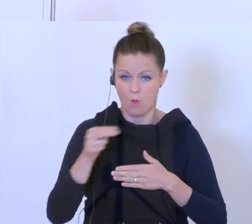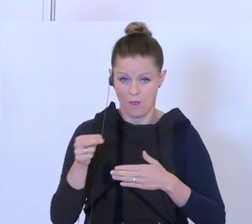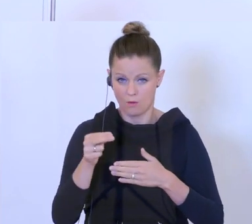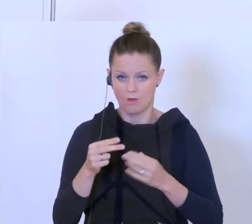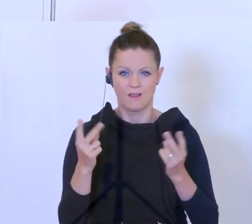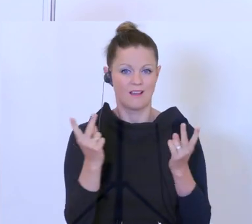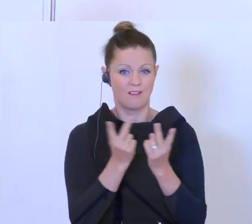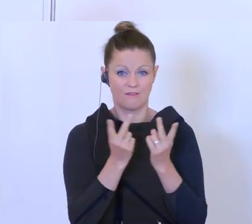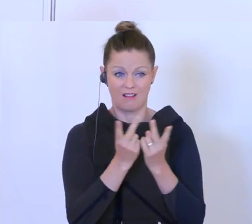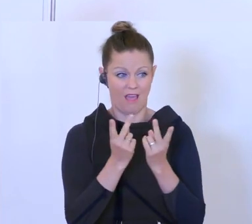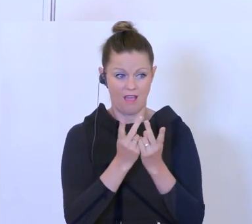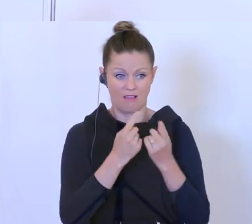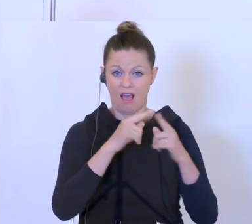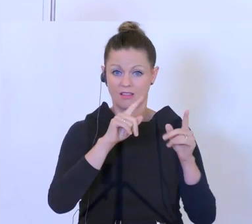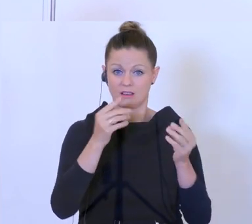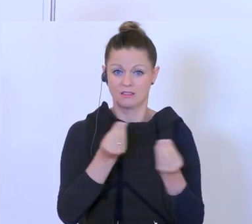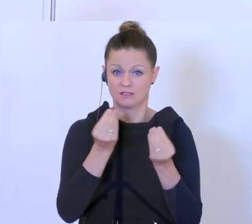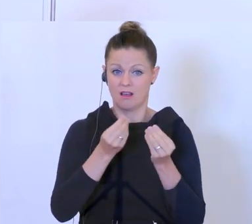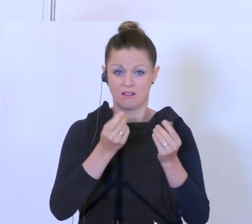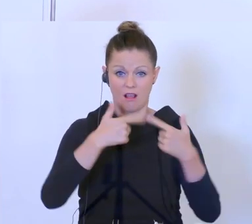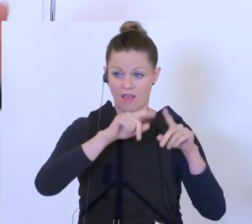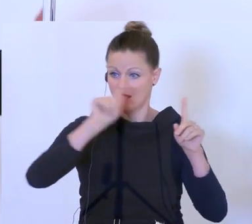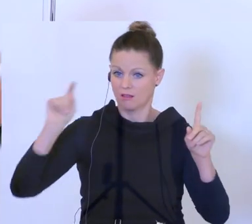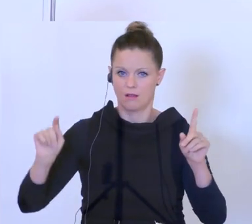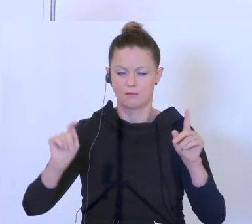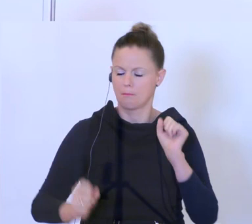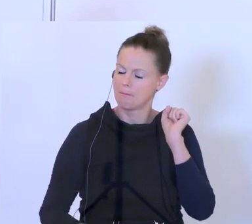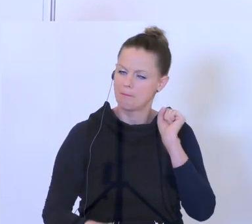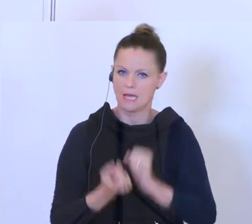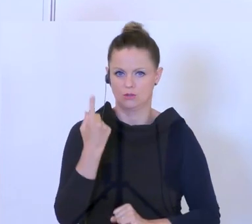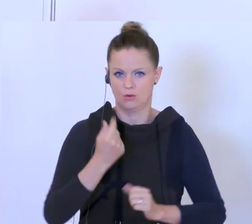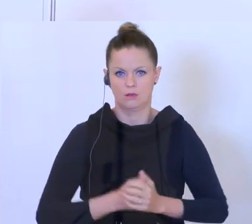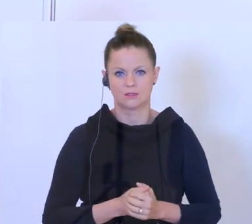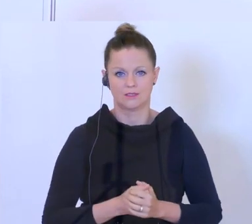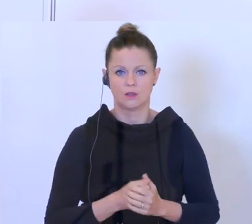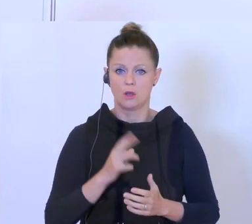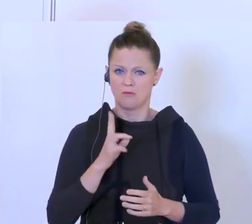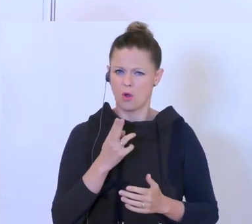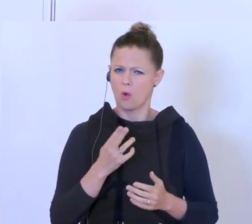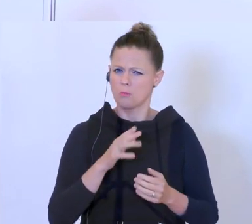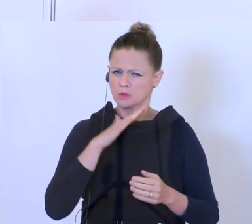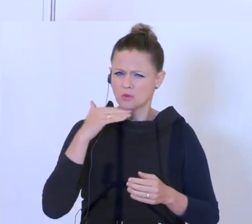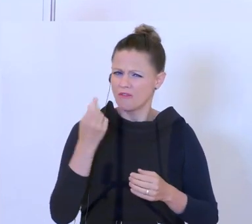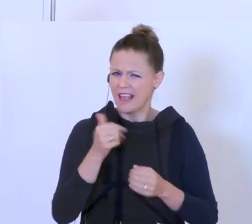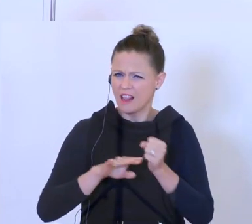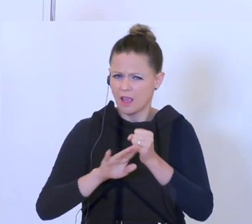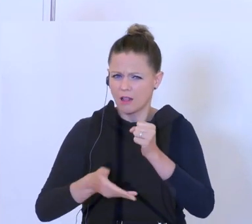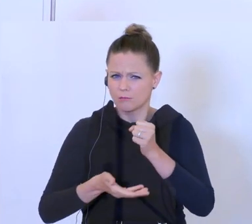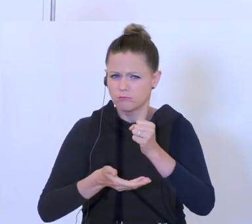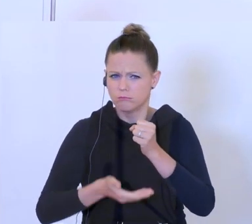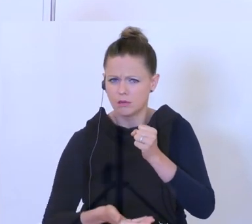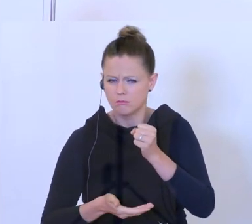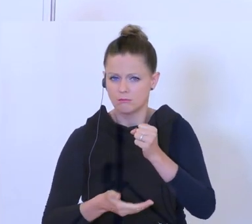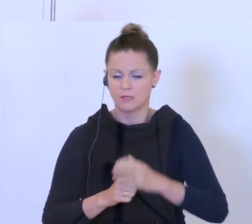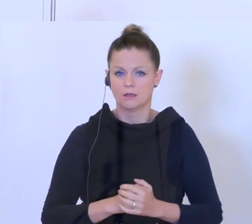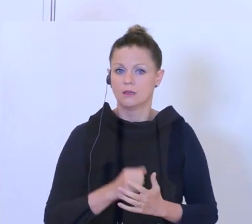einmalig in Europa. Warum diese beachtliche Summe? Ja, weil wir